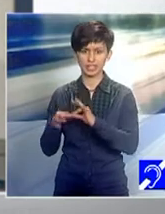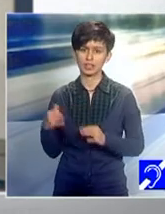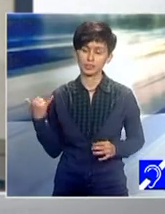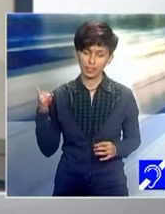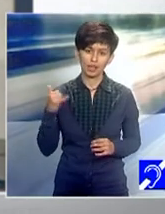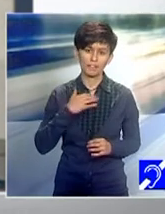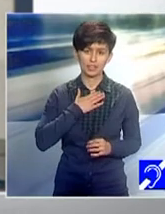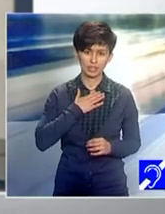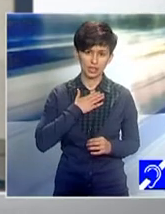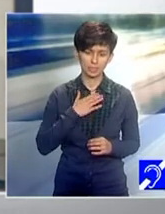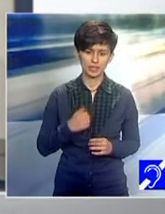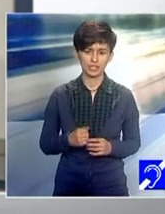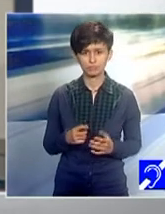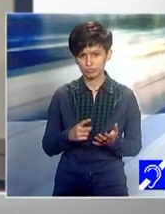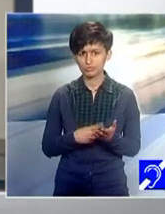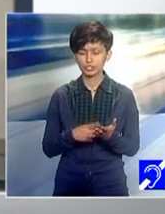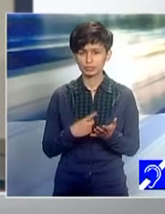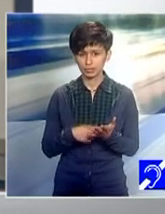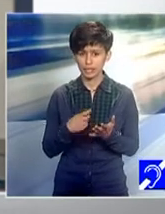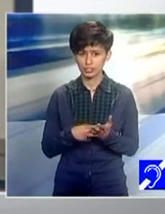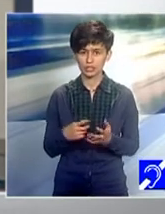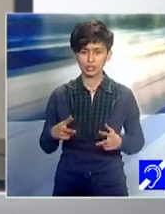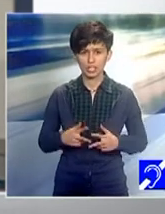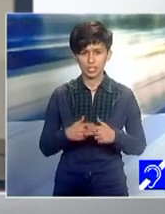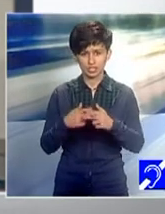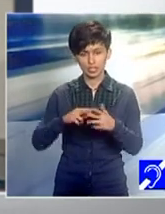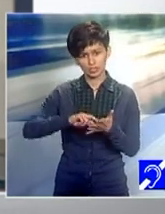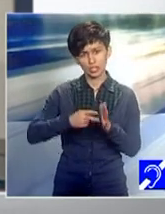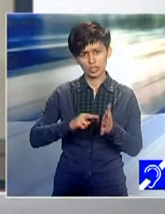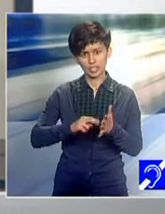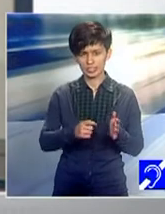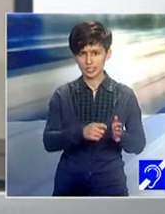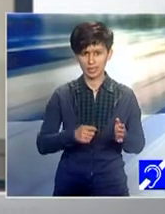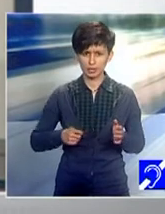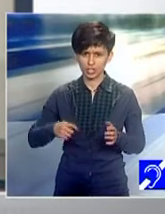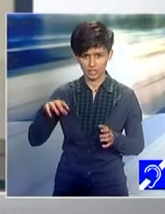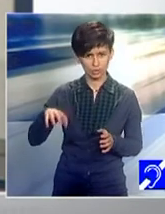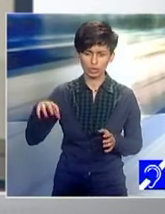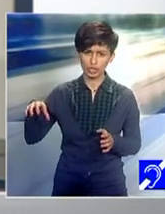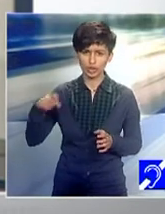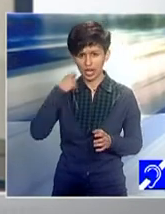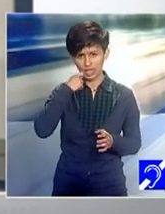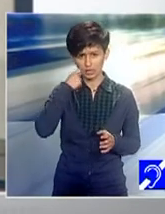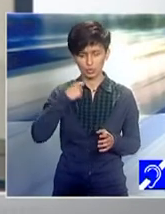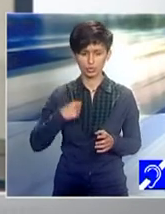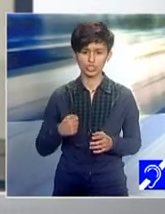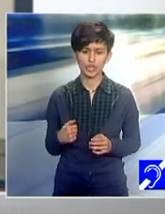să ajut la organizarea proiectului aici, local, în Cluj.